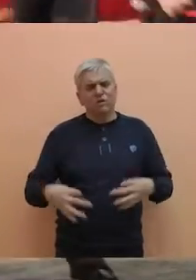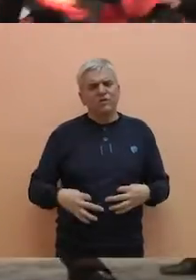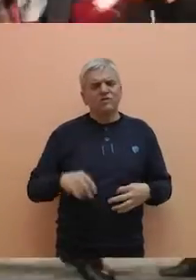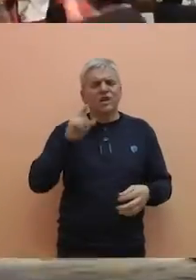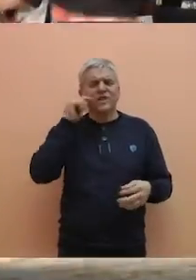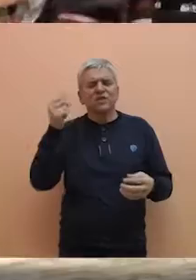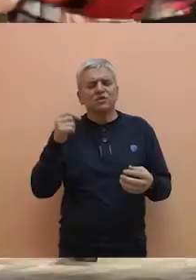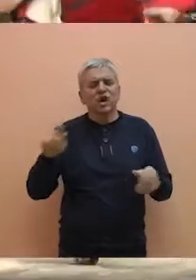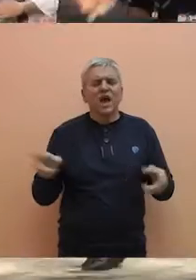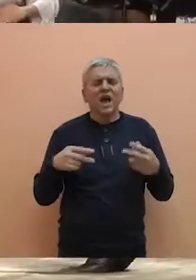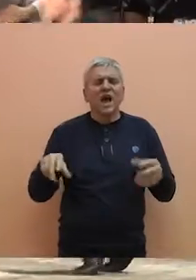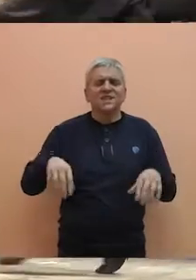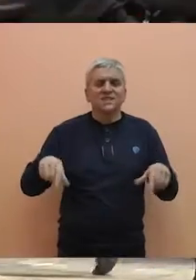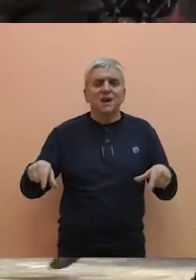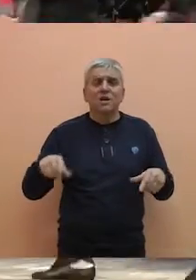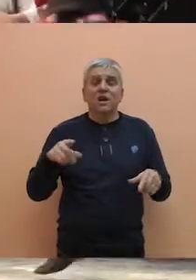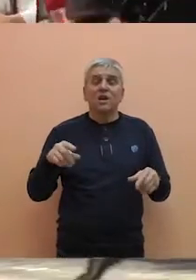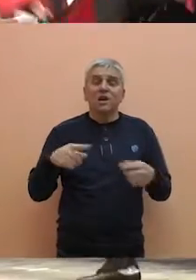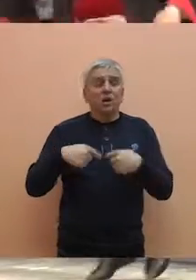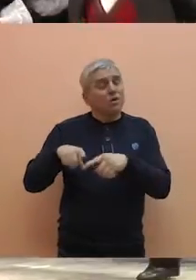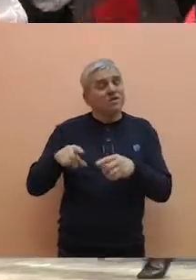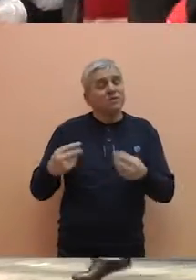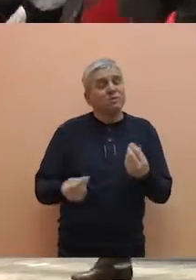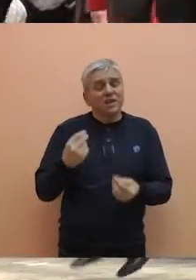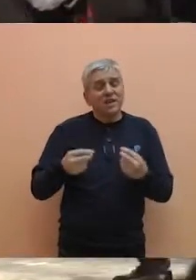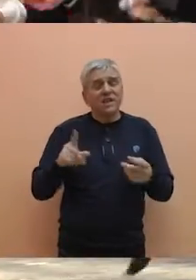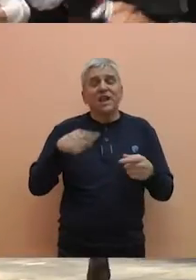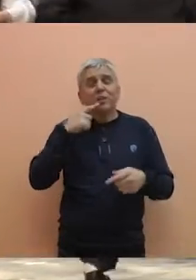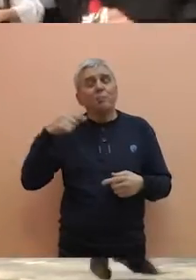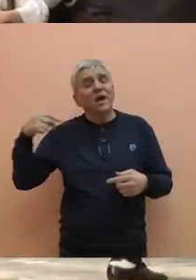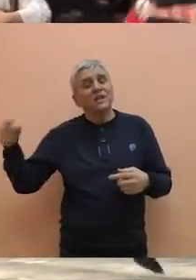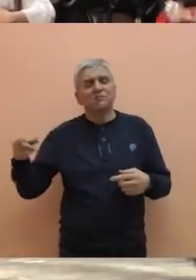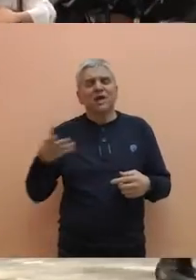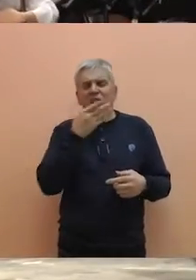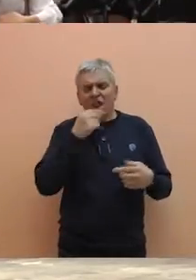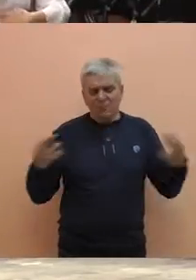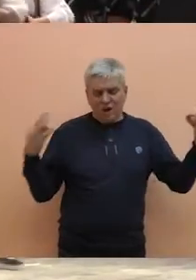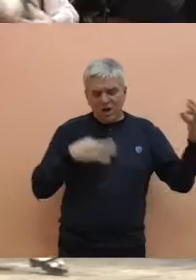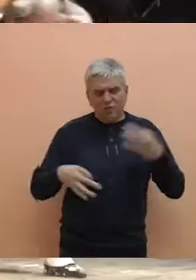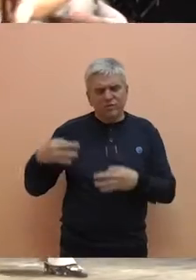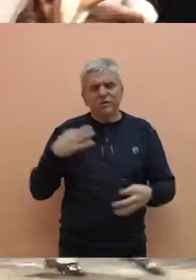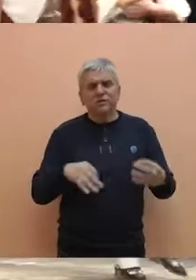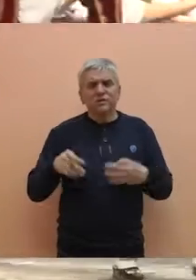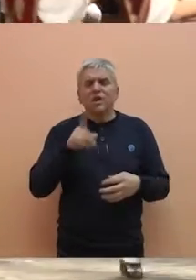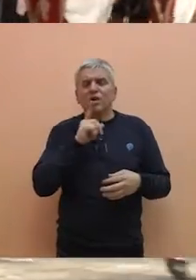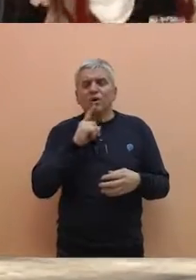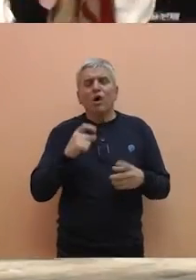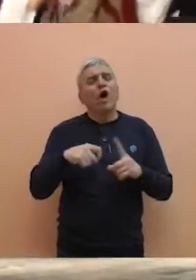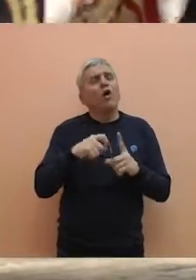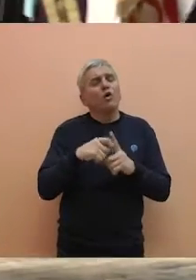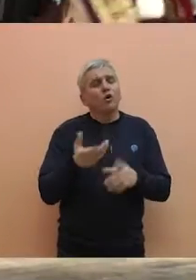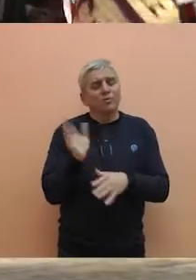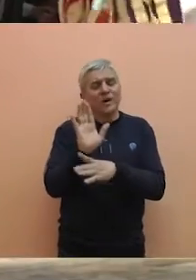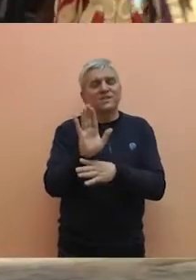profesionalnog nacionalnog ansambla. Osim igre i pesme, na sceni su predstavljene i raskošne narodne nošnje krajeva koje je